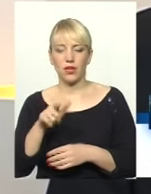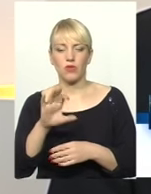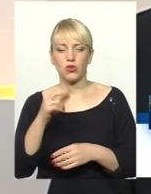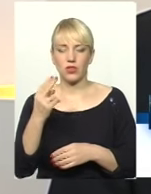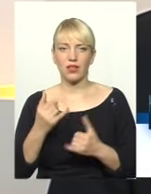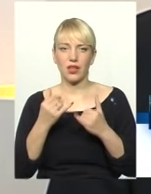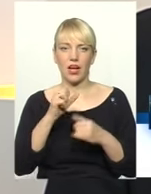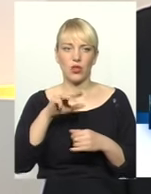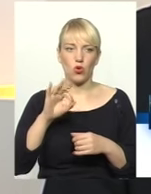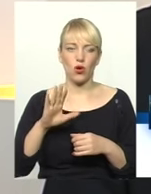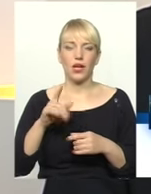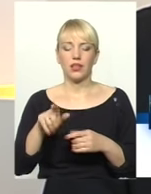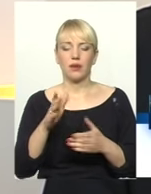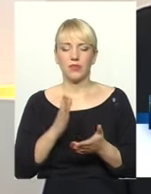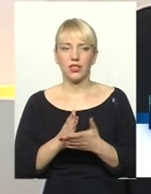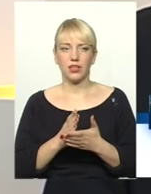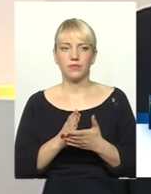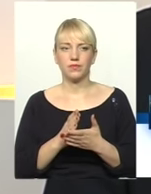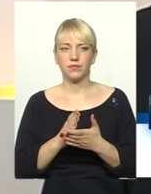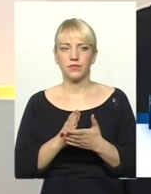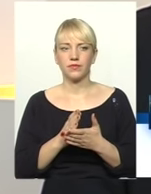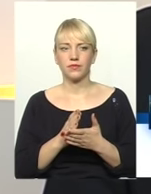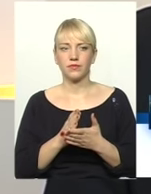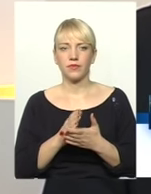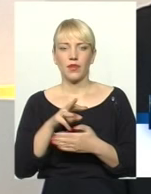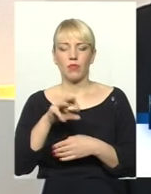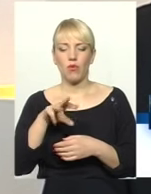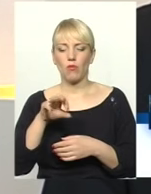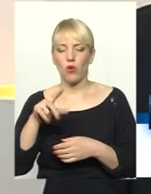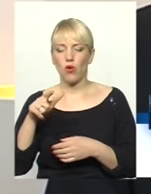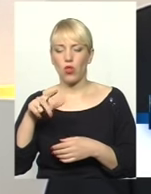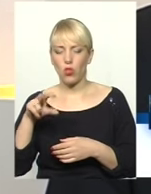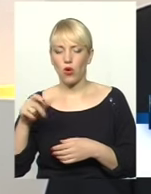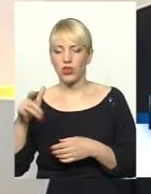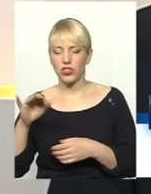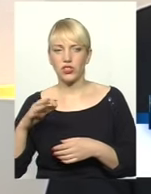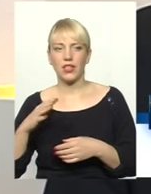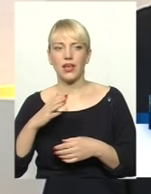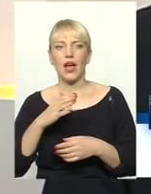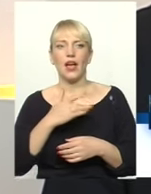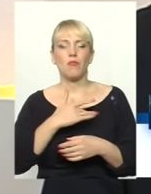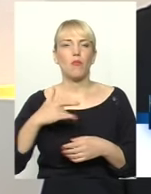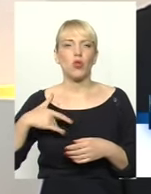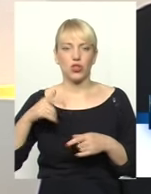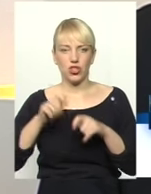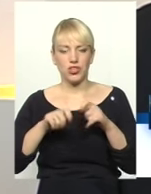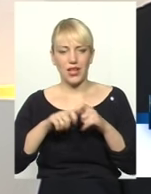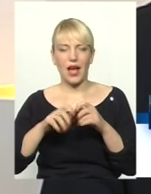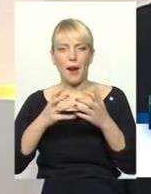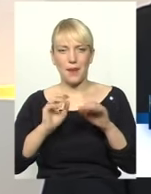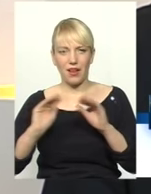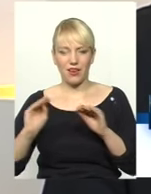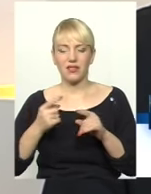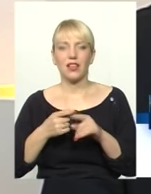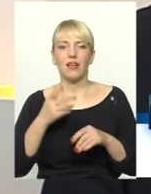не проголосуєте, там є, вибачте, монографічний апарат. Ви не проголосуєте, от ви в тому десь будете винні. Але